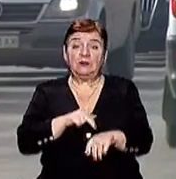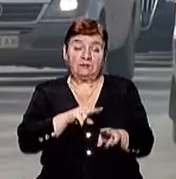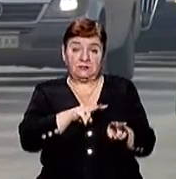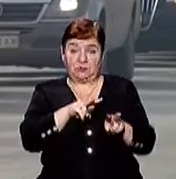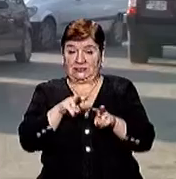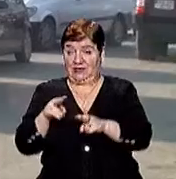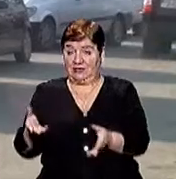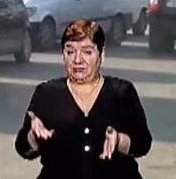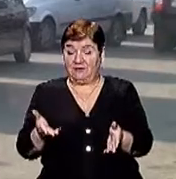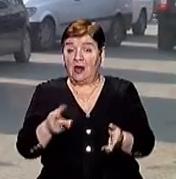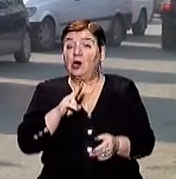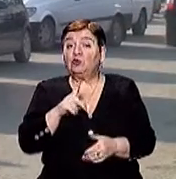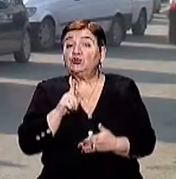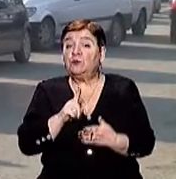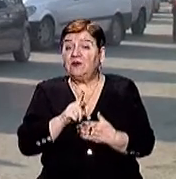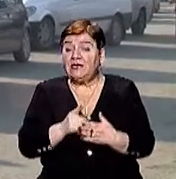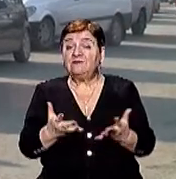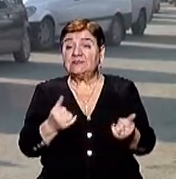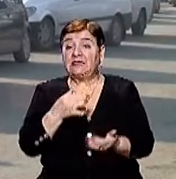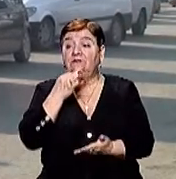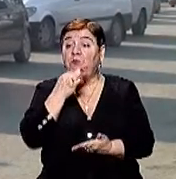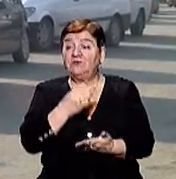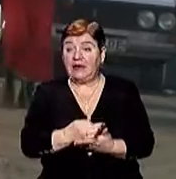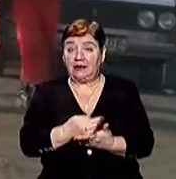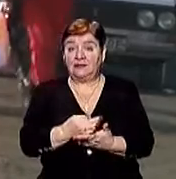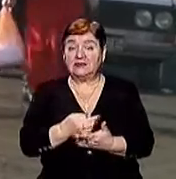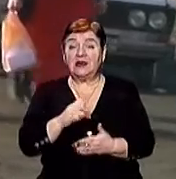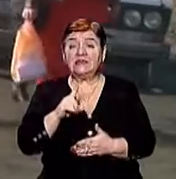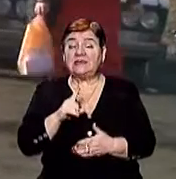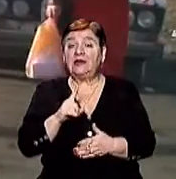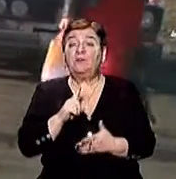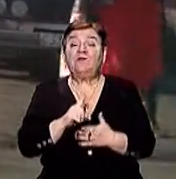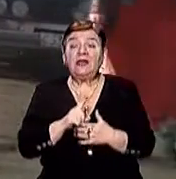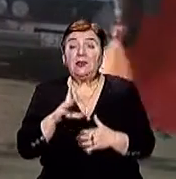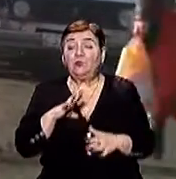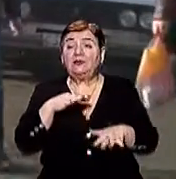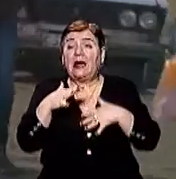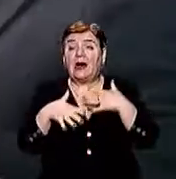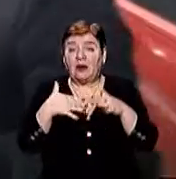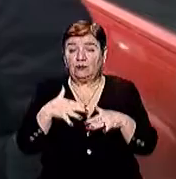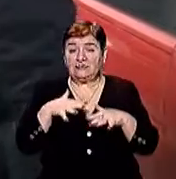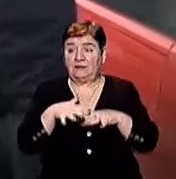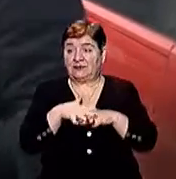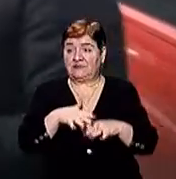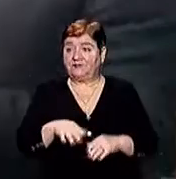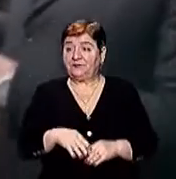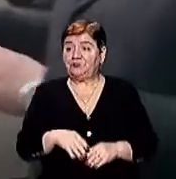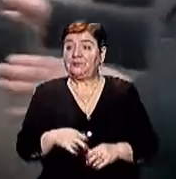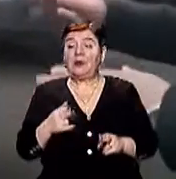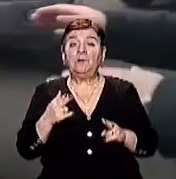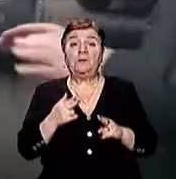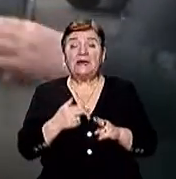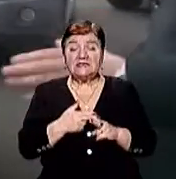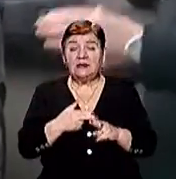спостерігачів Хтось повинен взяти на себе відповідальність Це не має бути хаос, маса, яка ходить туди-сюди Давайте без коментарів